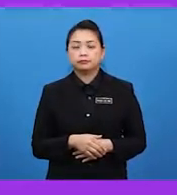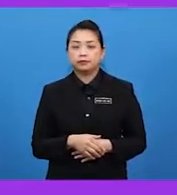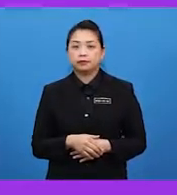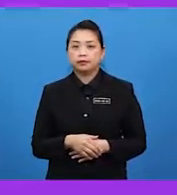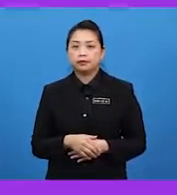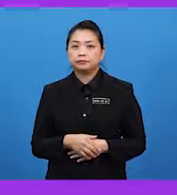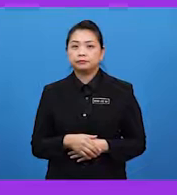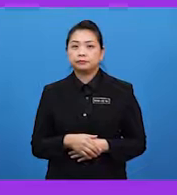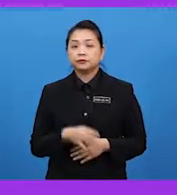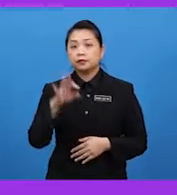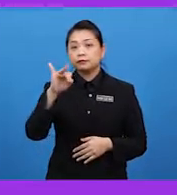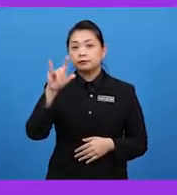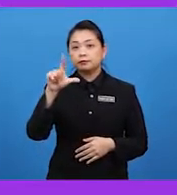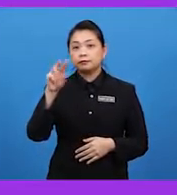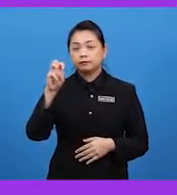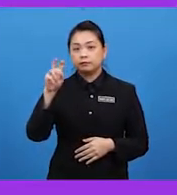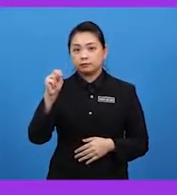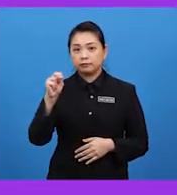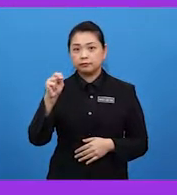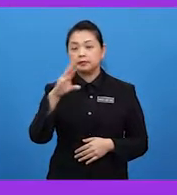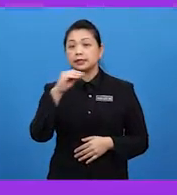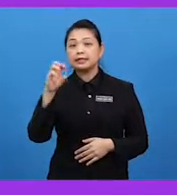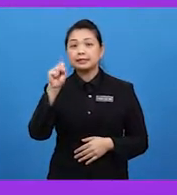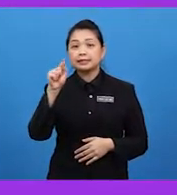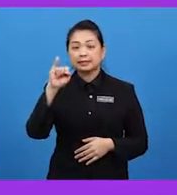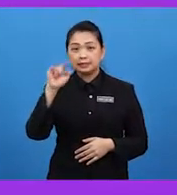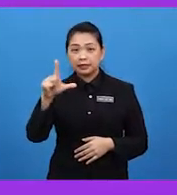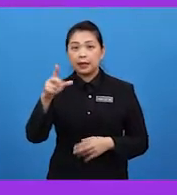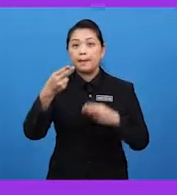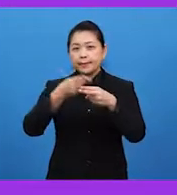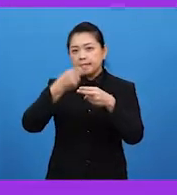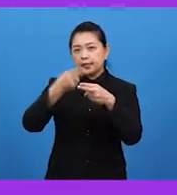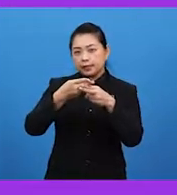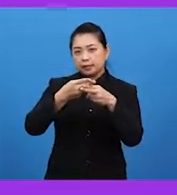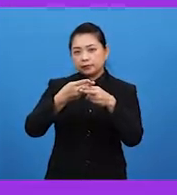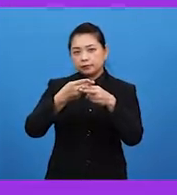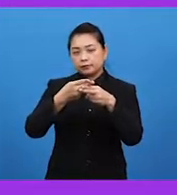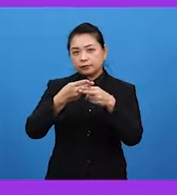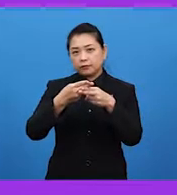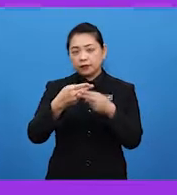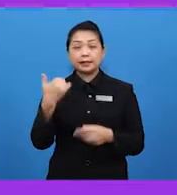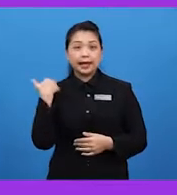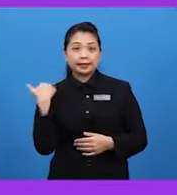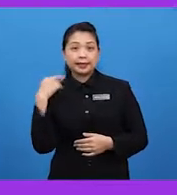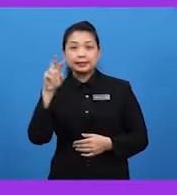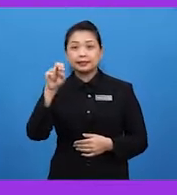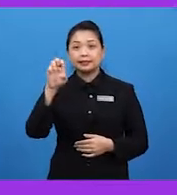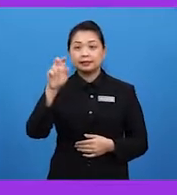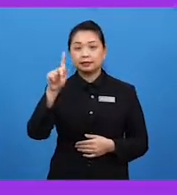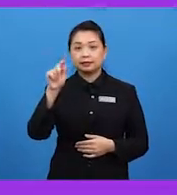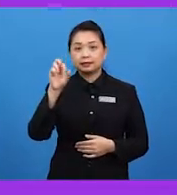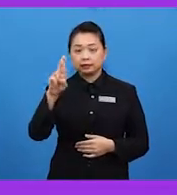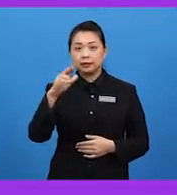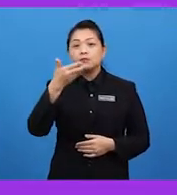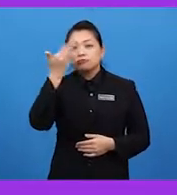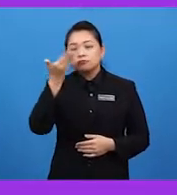filamennya dan stil juga pendek. Dia mempunyai nektar dan